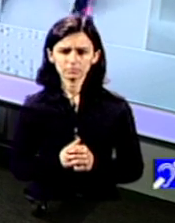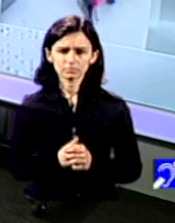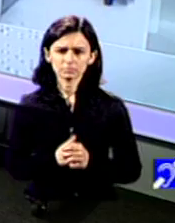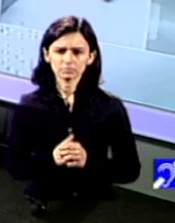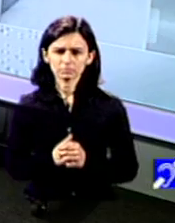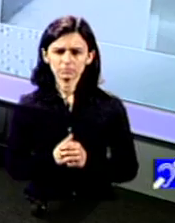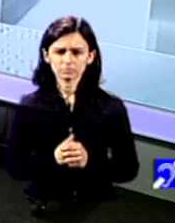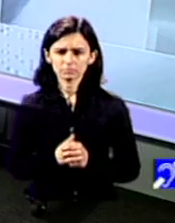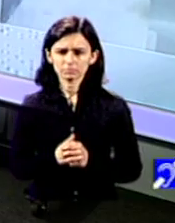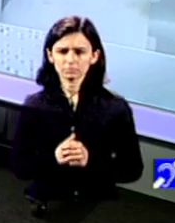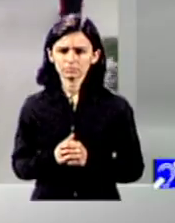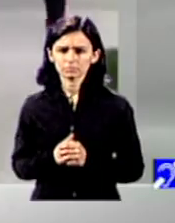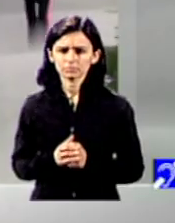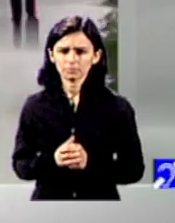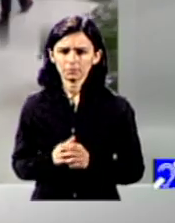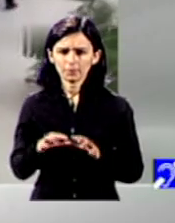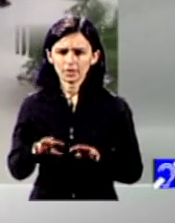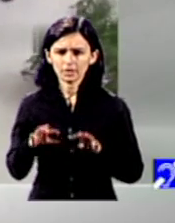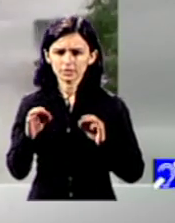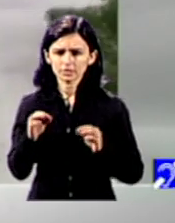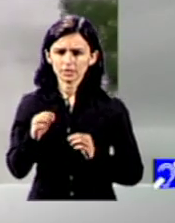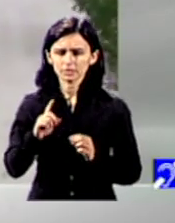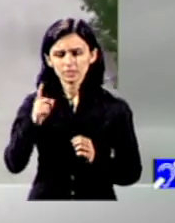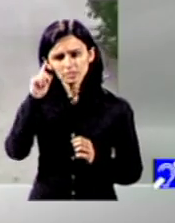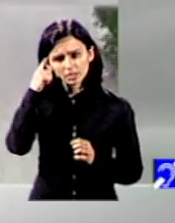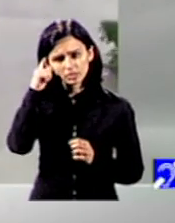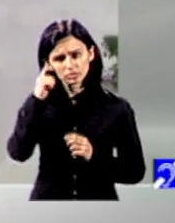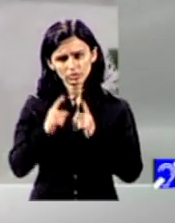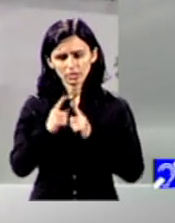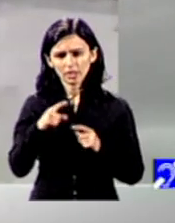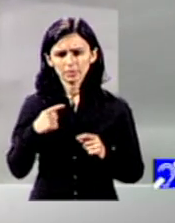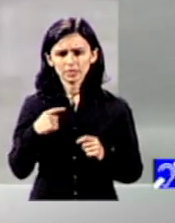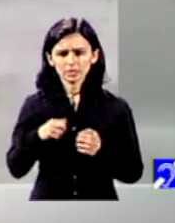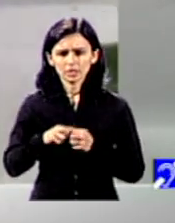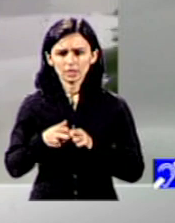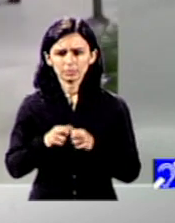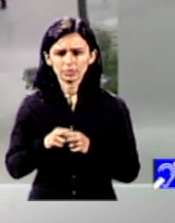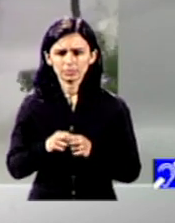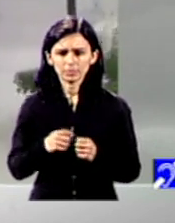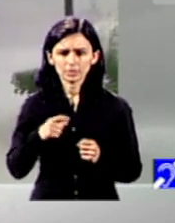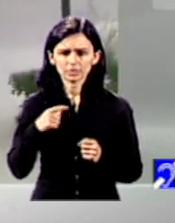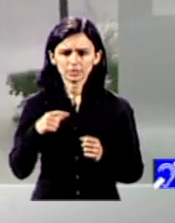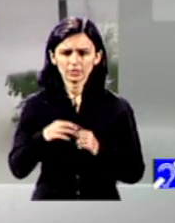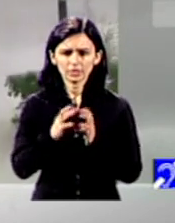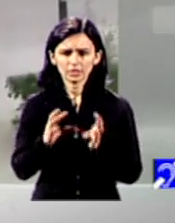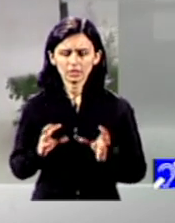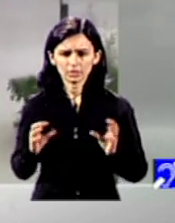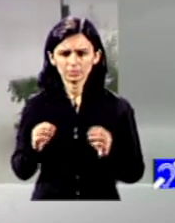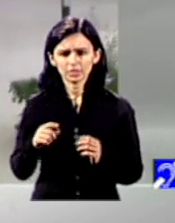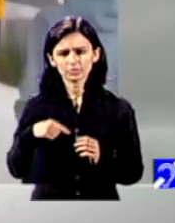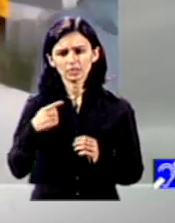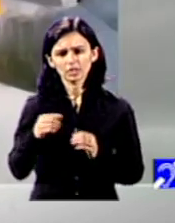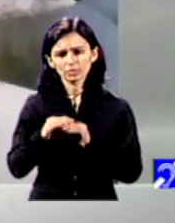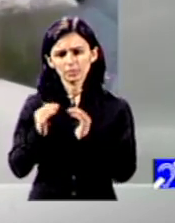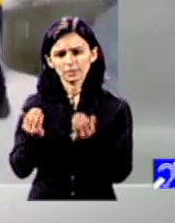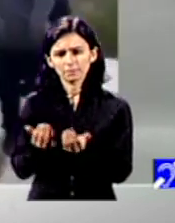Se regăsesc nu știu dacă neapărat mai există probleme în acest sens care să fie strict românești adică odată cu globalizarea